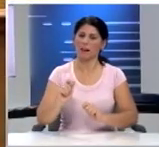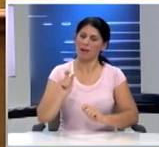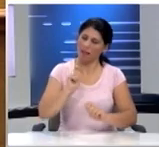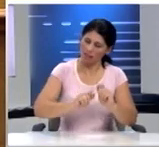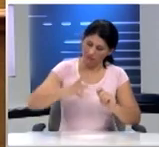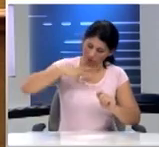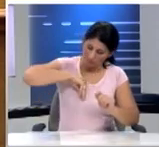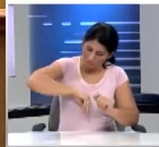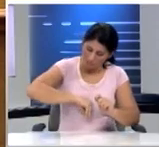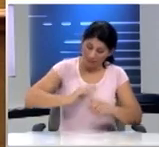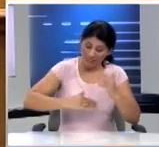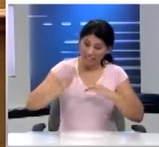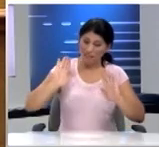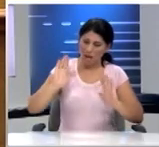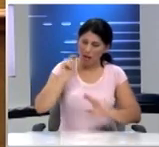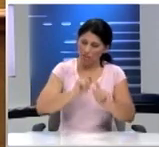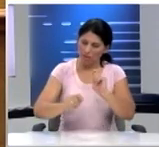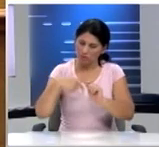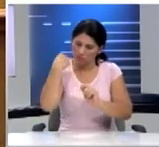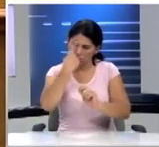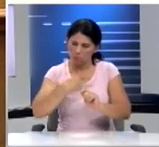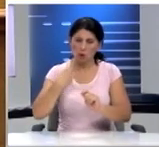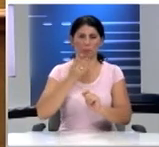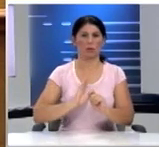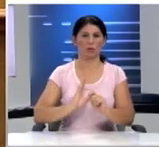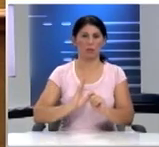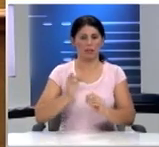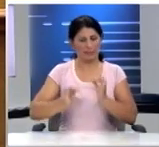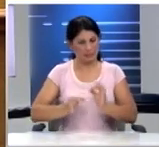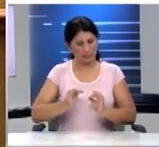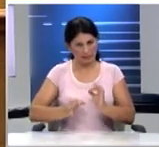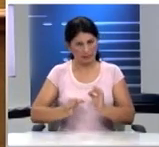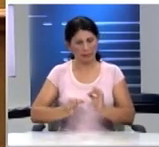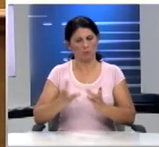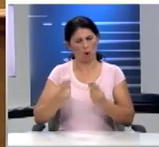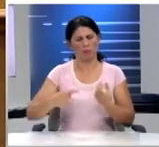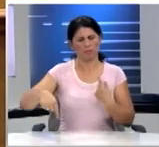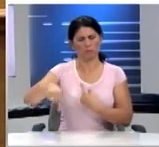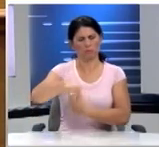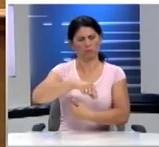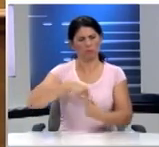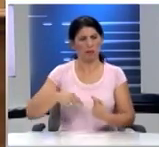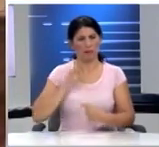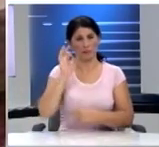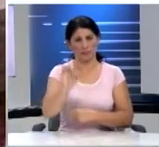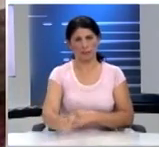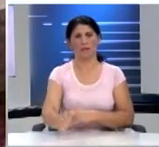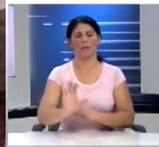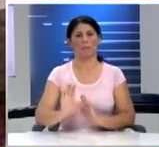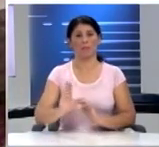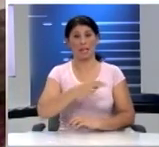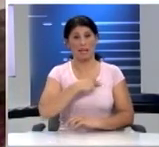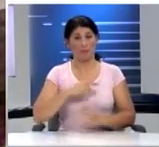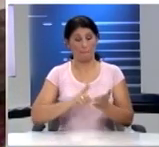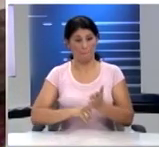ανθρώπους Μετά από πολλοί ώρες συζητήσεις και γόνιμες διαφωνίες καταλήξαμε στις ακόλουθες προτάσεις Οι καθηγητές οφείλουν να διδάσκουν